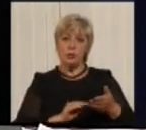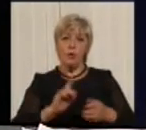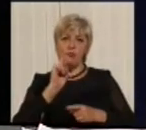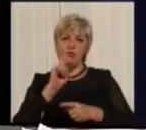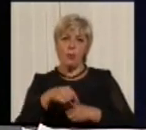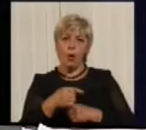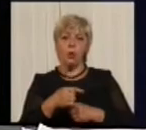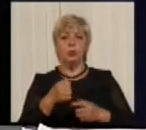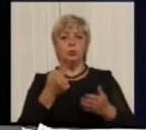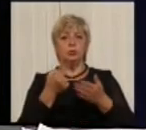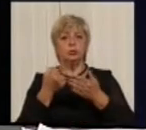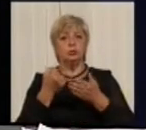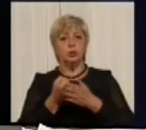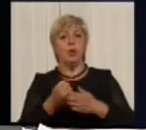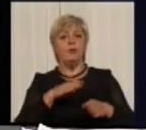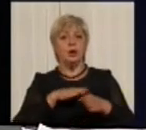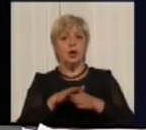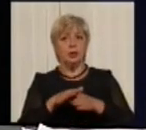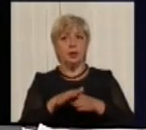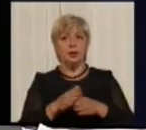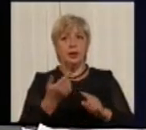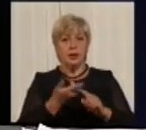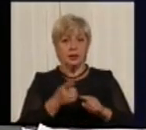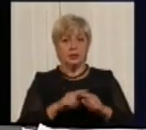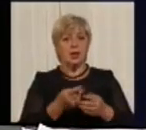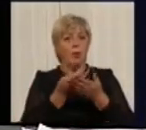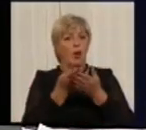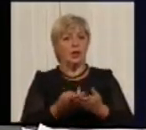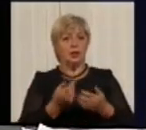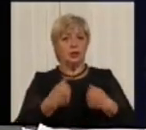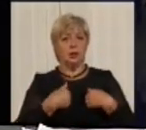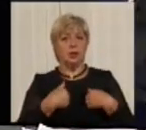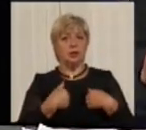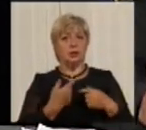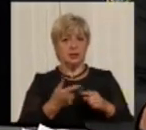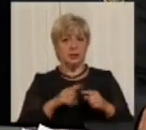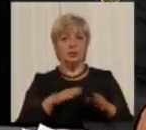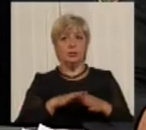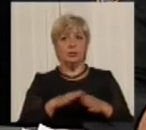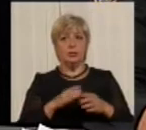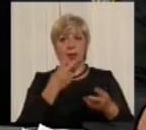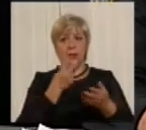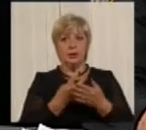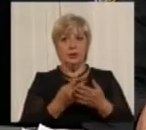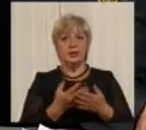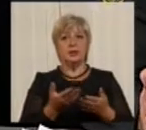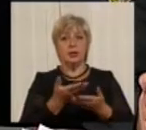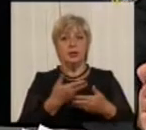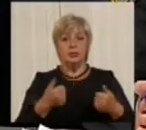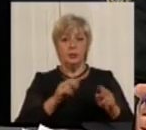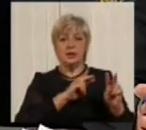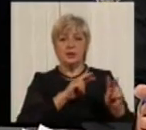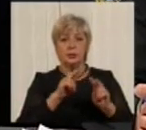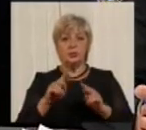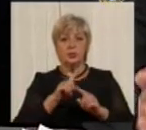Тобто, просто це прямо покладено на нас – це виконувати. Дивіться, ми слідкуємо за безпекою